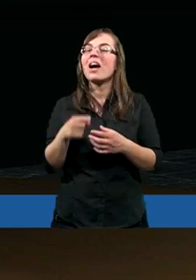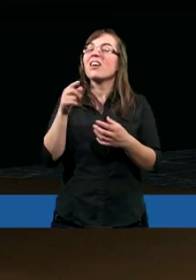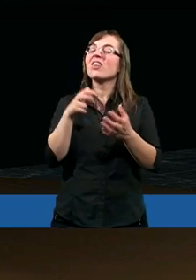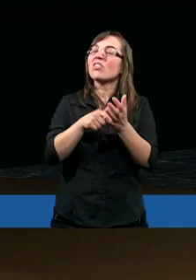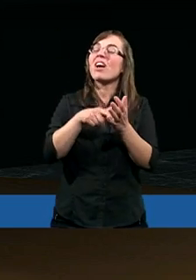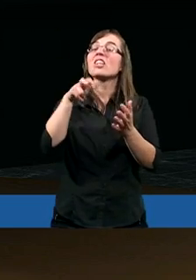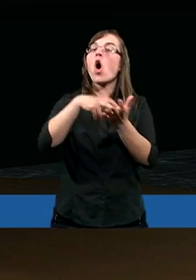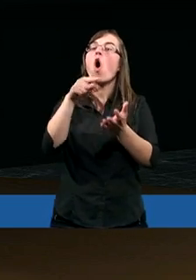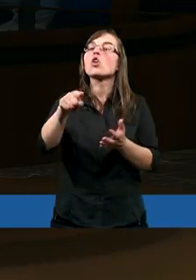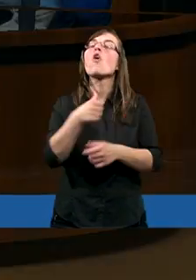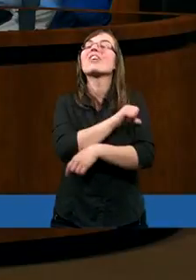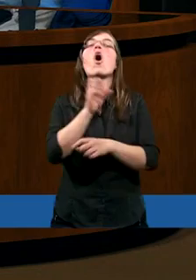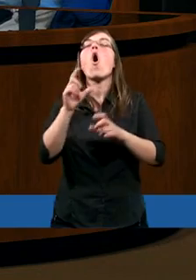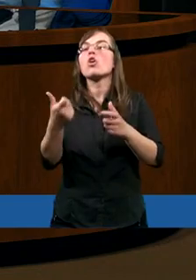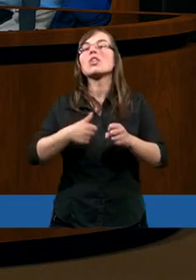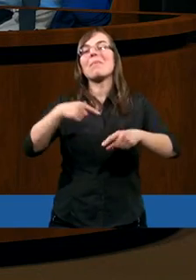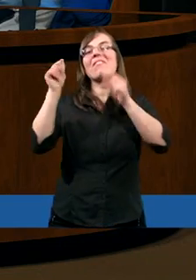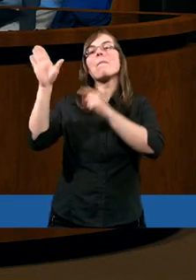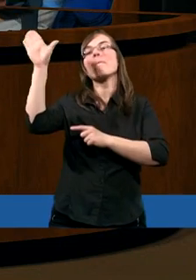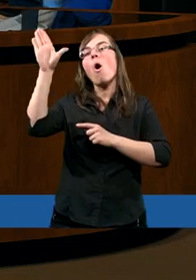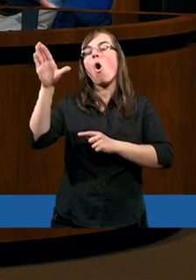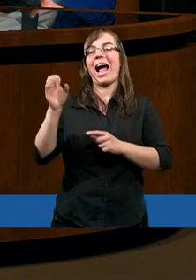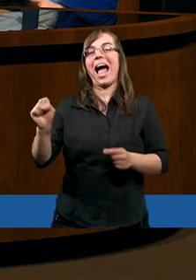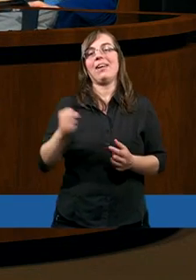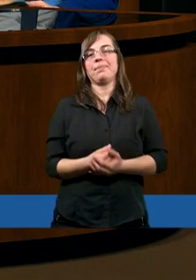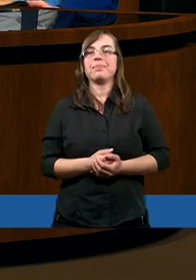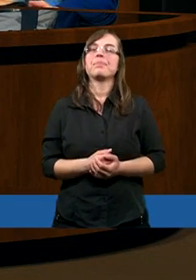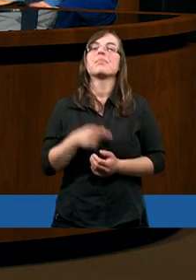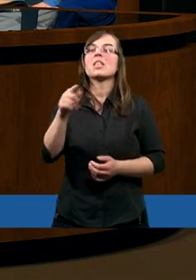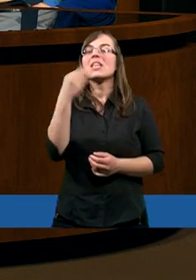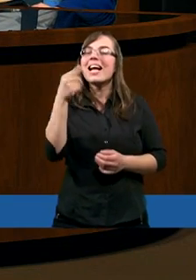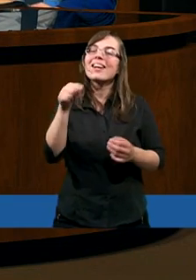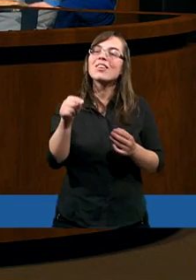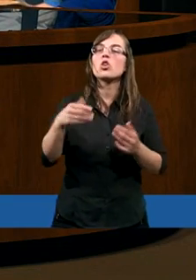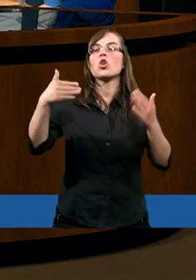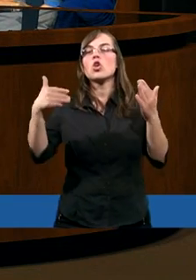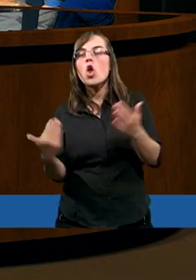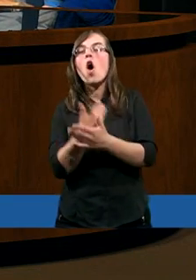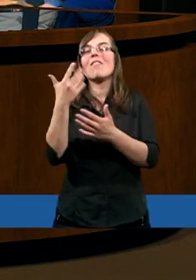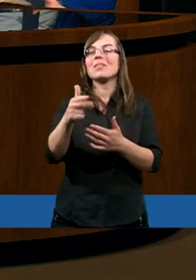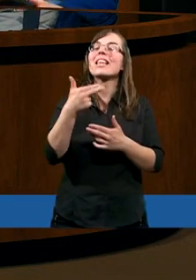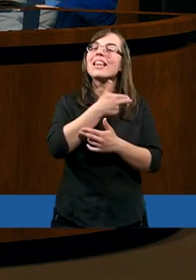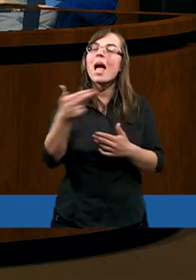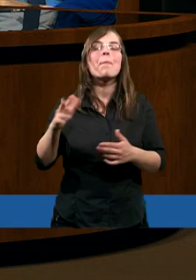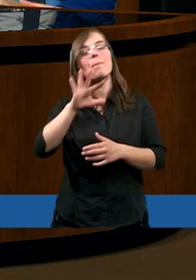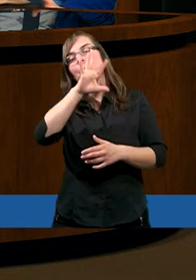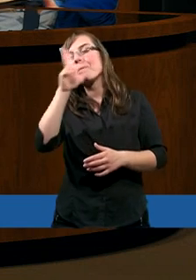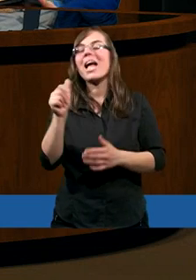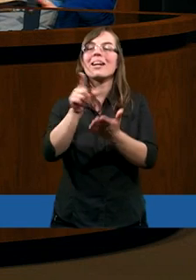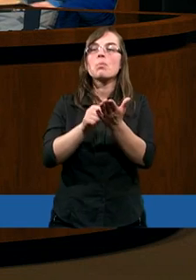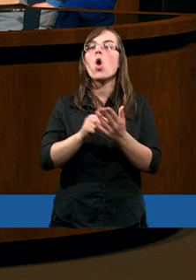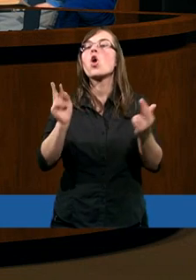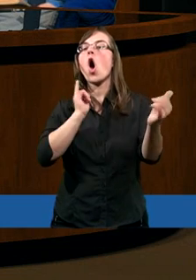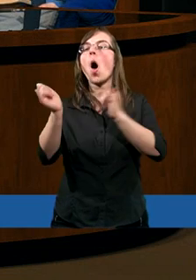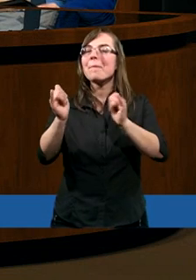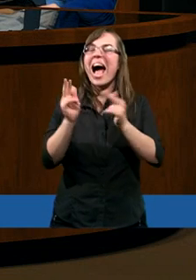o to chodzi w tym chrześcijaństwie. No ja myślę, że jeszcze tutaj znowu Piotr cały ten temat pięknie omawia i też